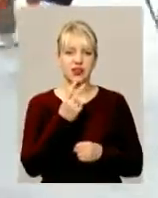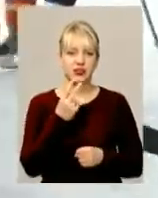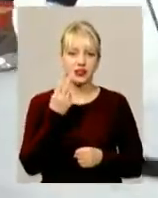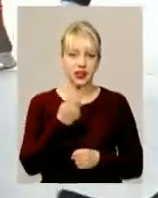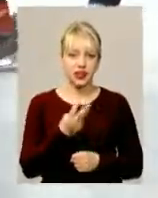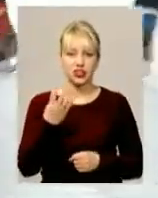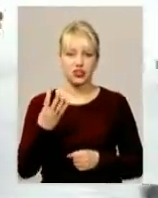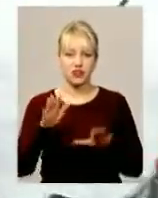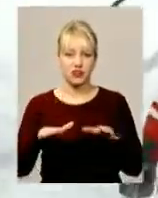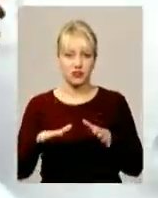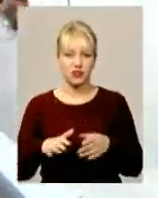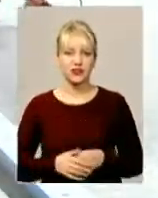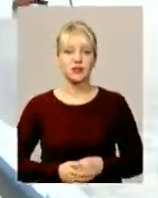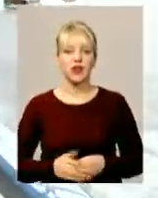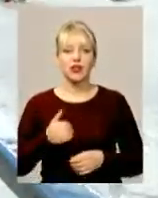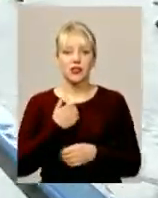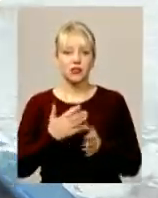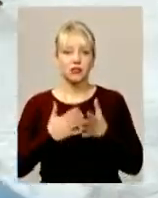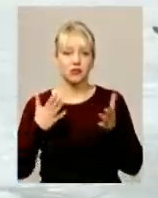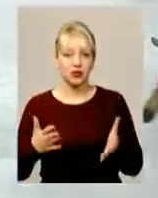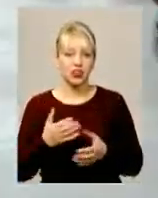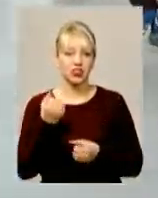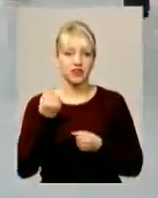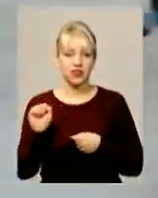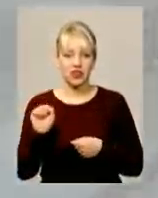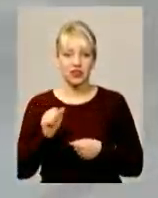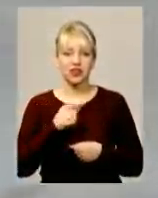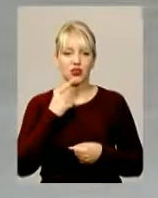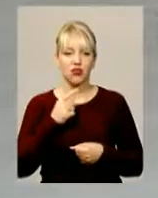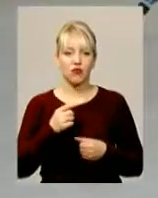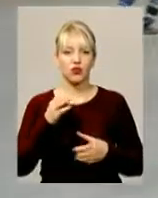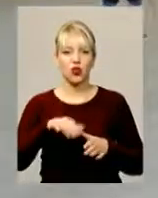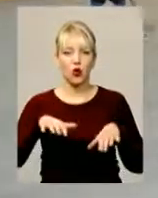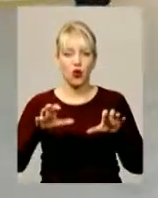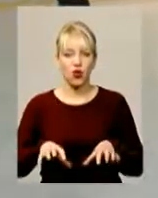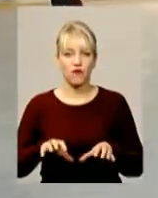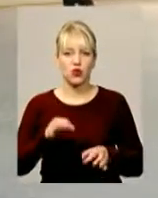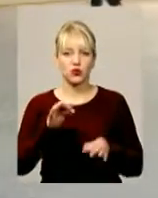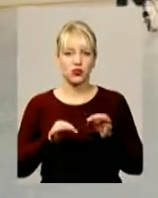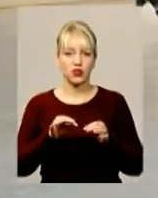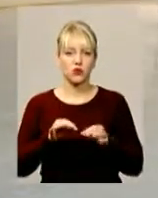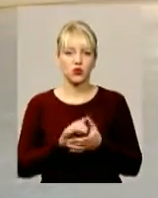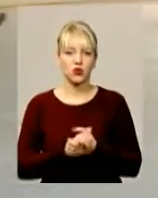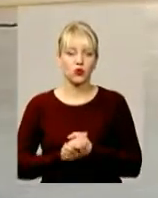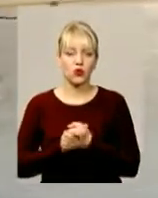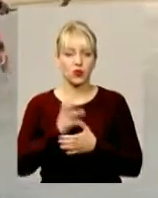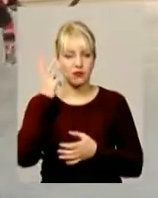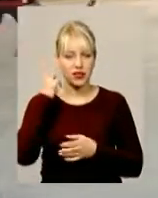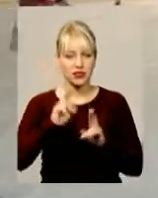покажемо клас. Хотіли більше виграти, так пояснює результат гри Легіону з подолянами голова суддівської колегії Хмельницької обласної федерації